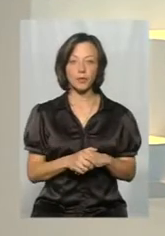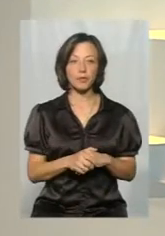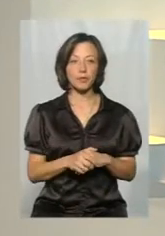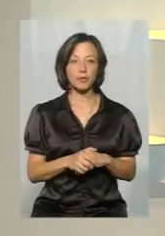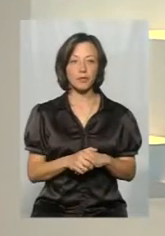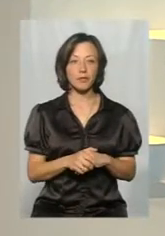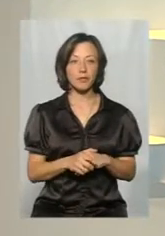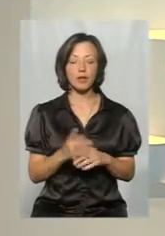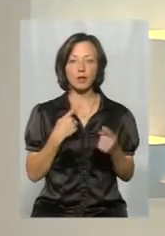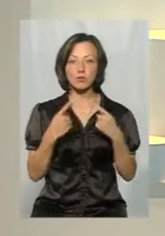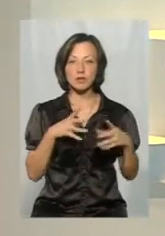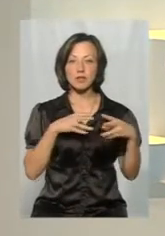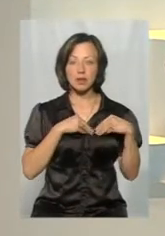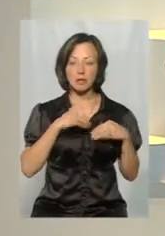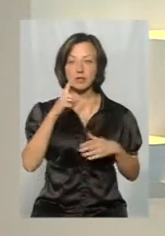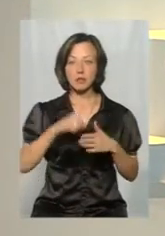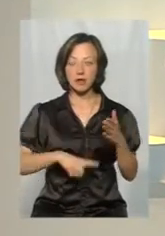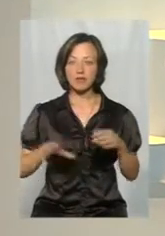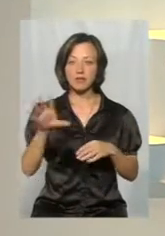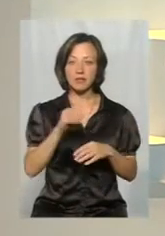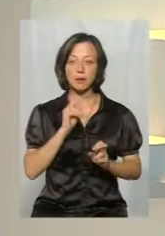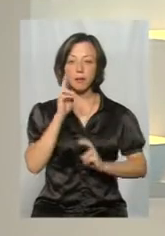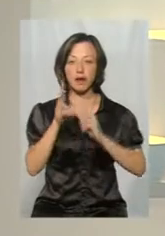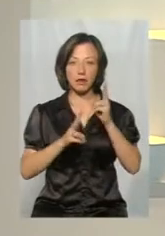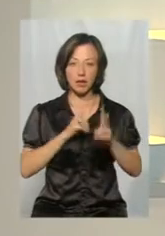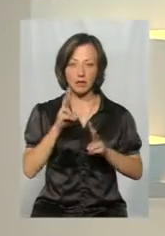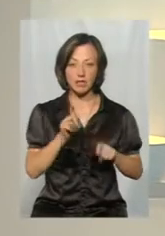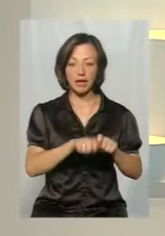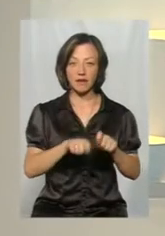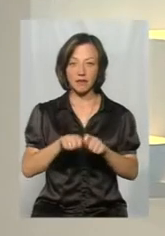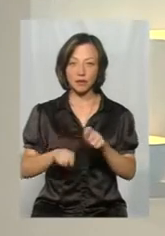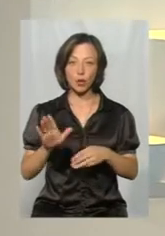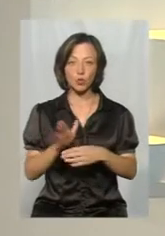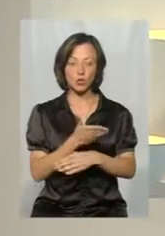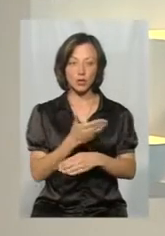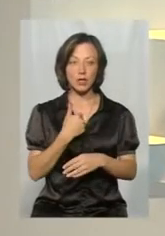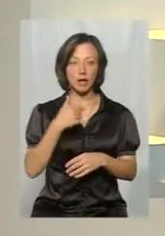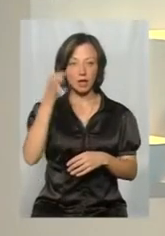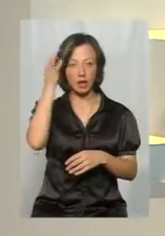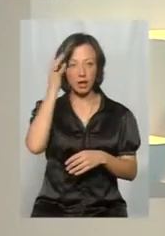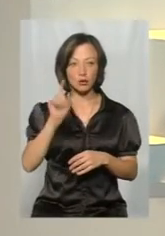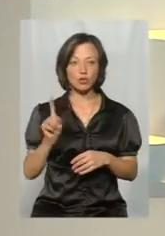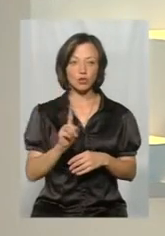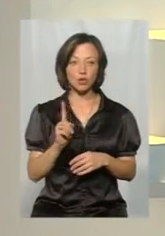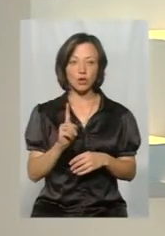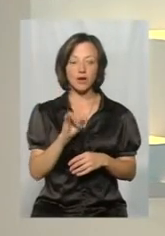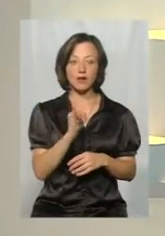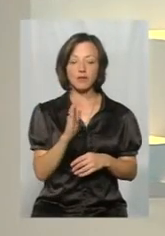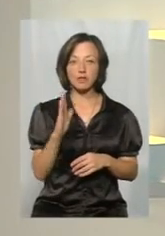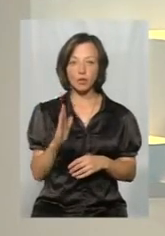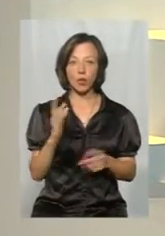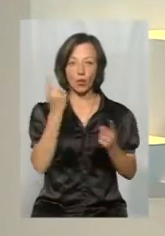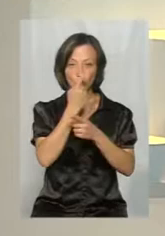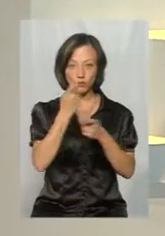Але у розмові з нами вона запевнила, що усі претензії ревізії усунуто. Я нагадаю, що Іван Васильович